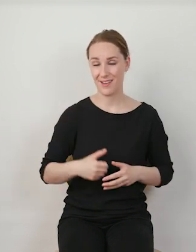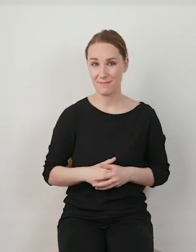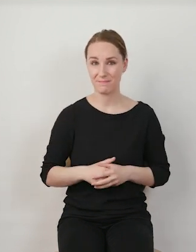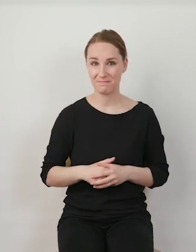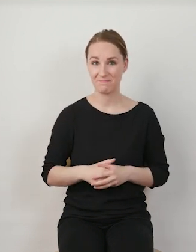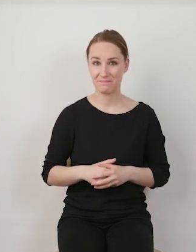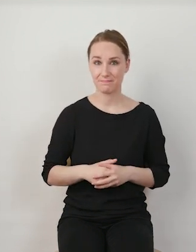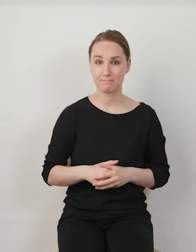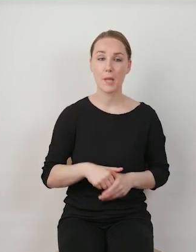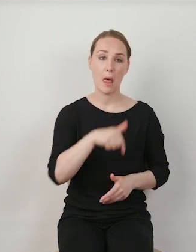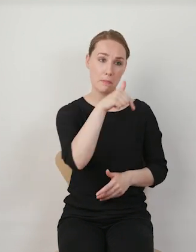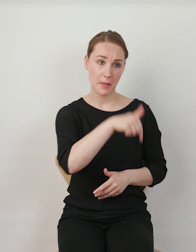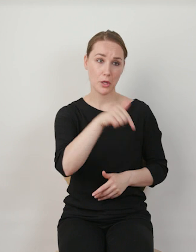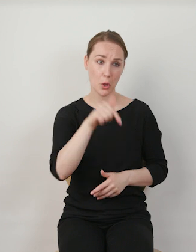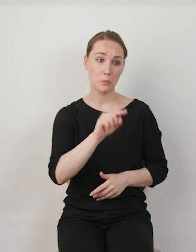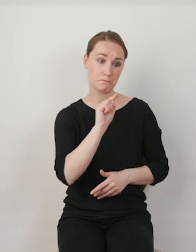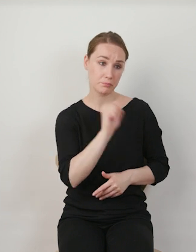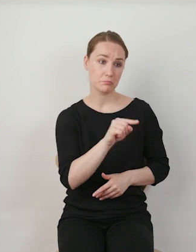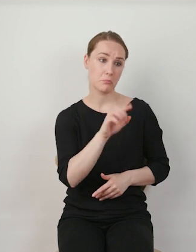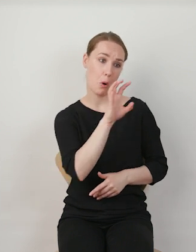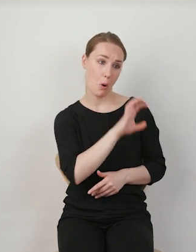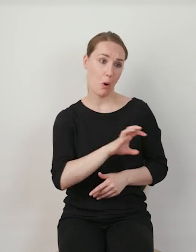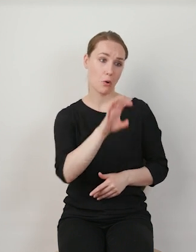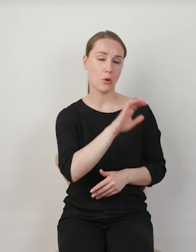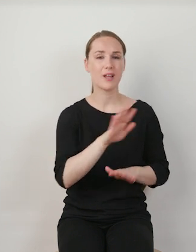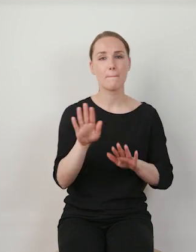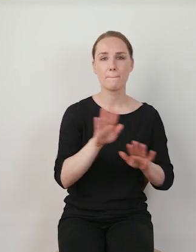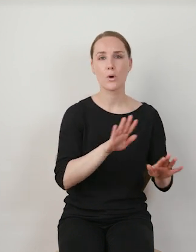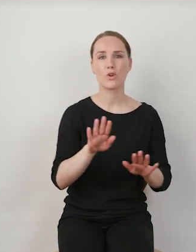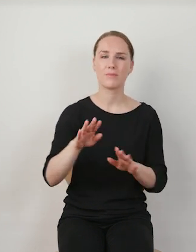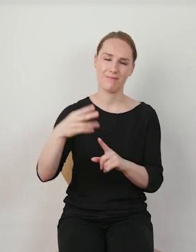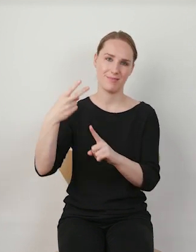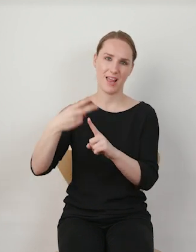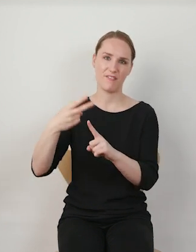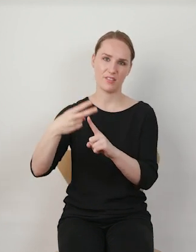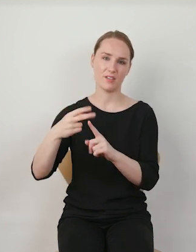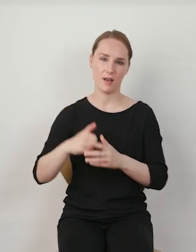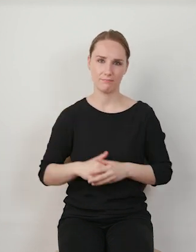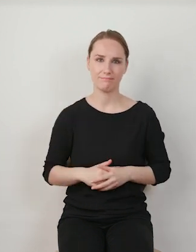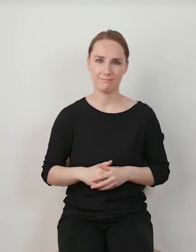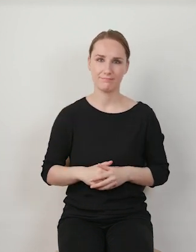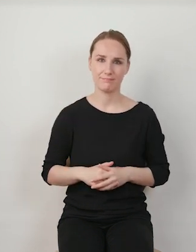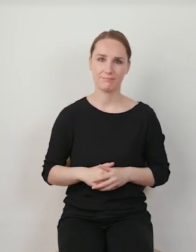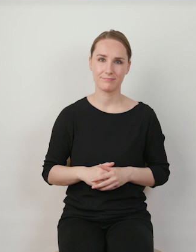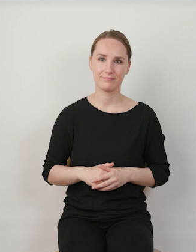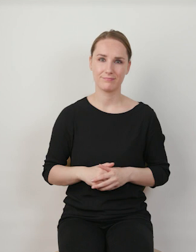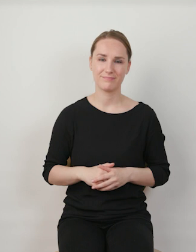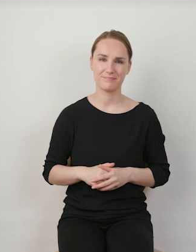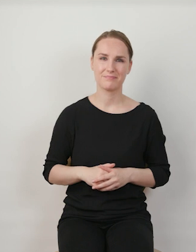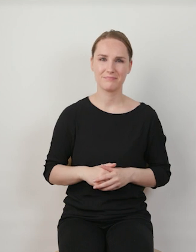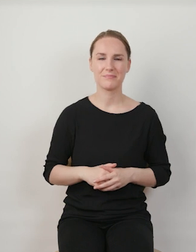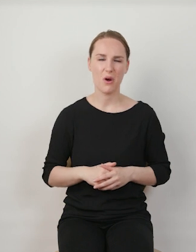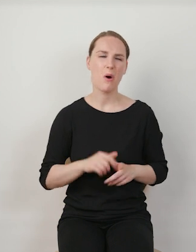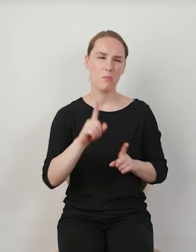TikToku jest włączany i po prostu oglądany tak, jakbyśmy oglądali ramówkę w telewizji. Może bez przerwy na